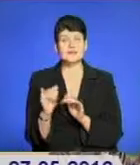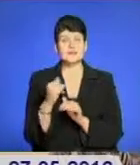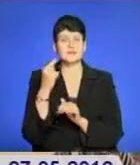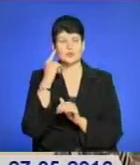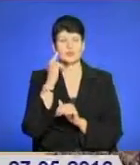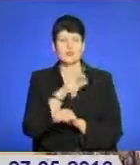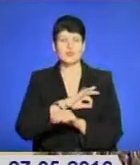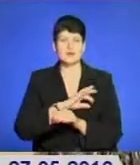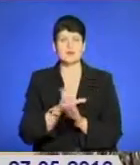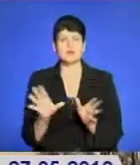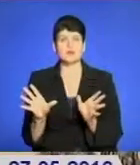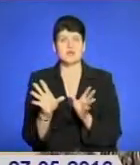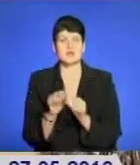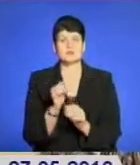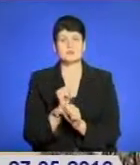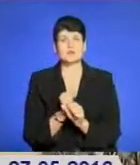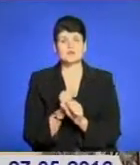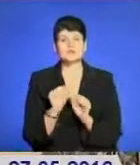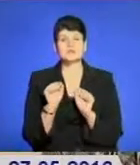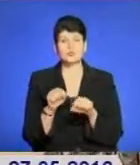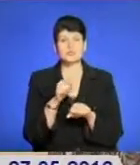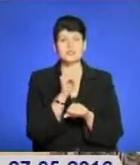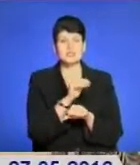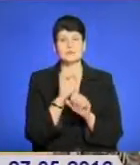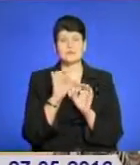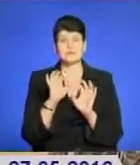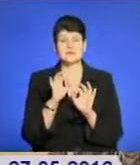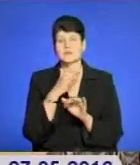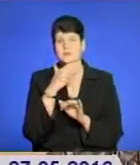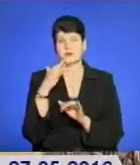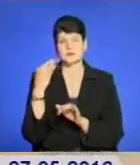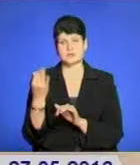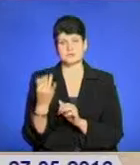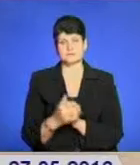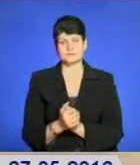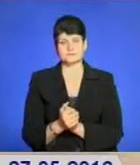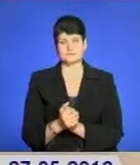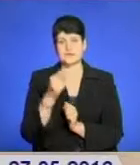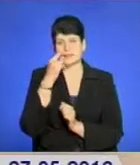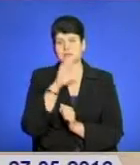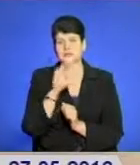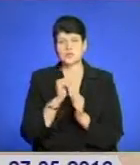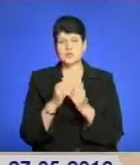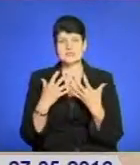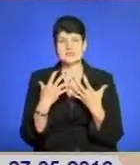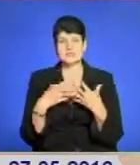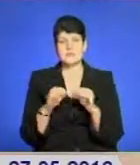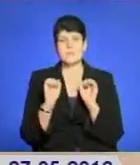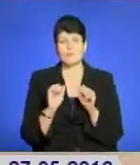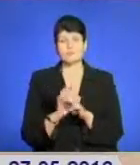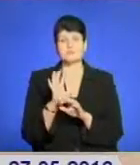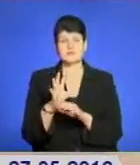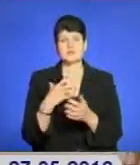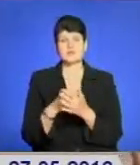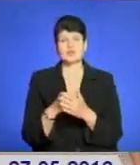вихователі, які з ним будуть працювати, зможуть їм розказати, власне, дуже багато цікавого. Далеко не кожна сім'я може відправити свою